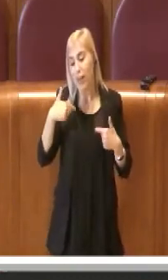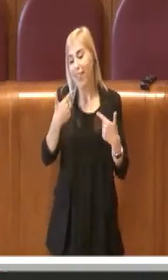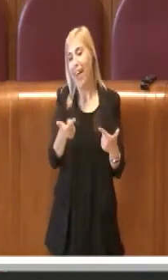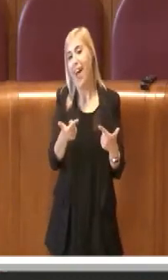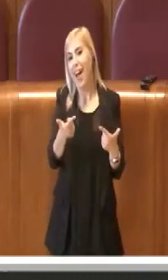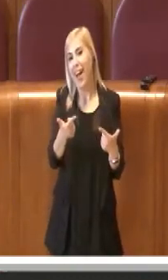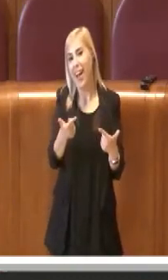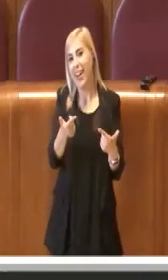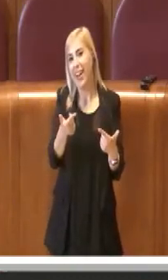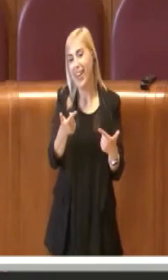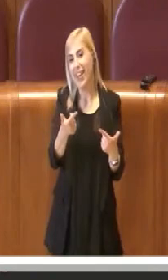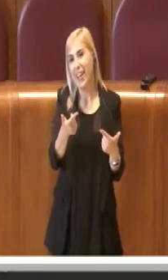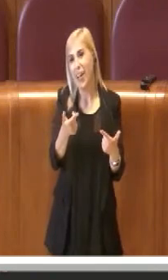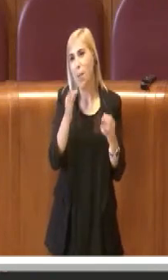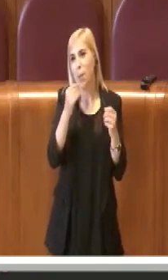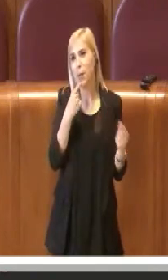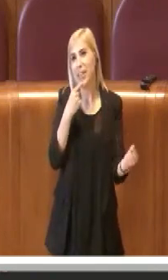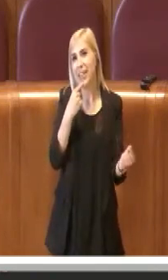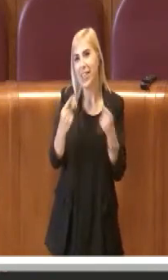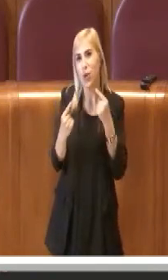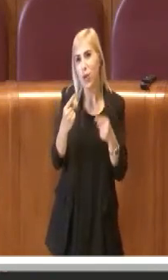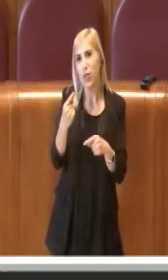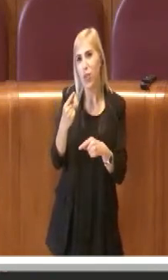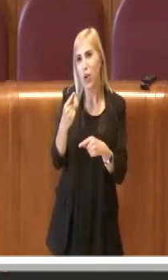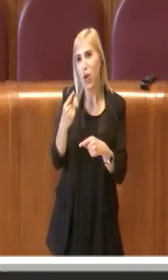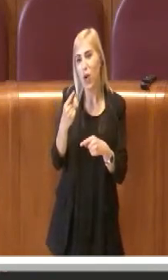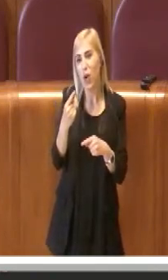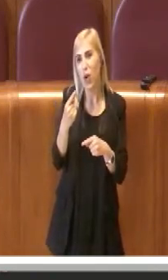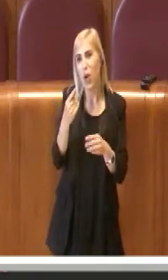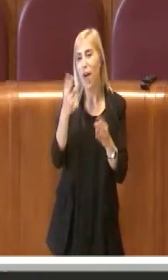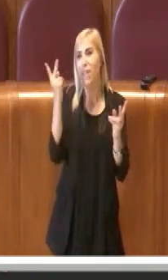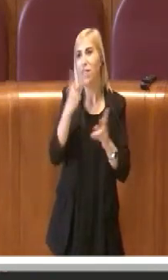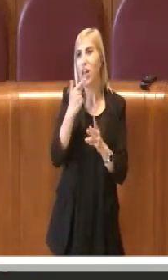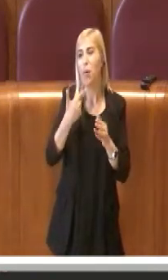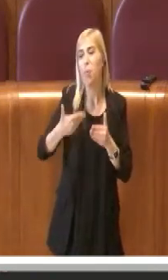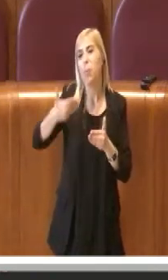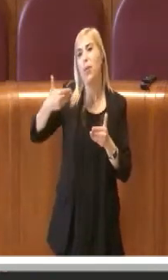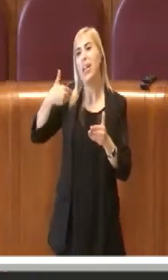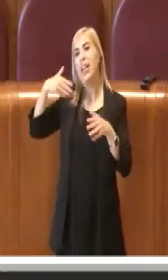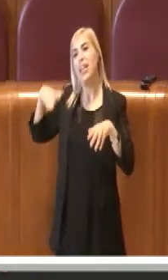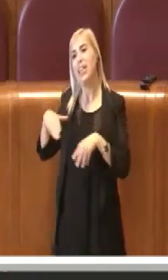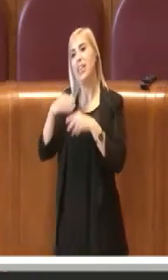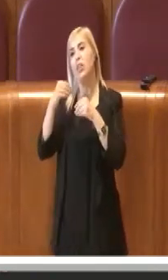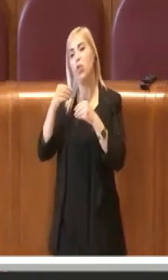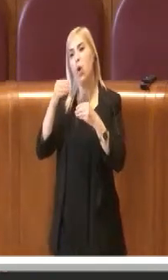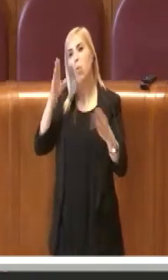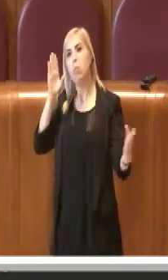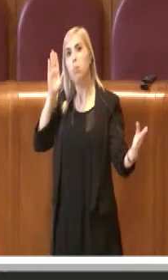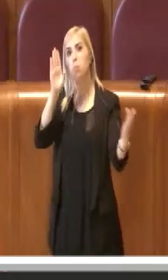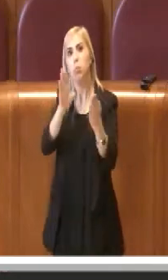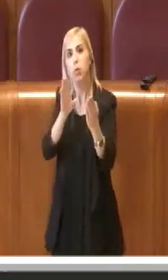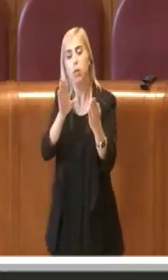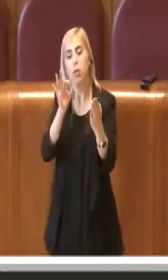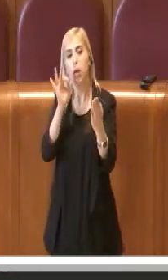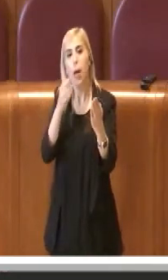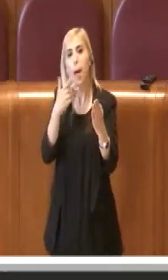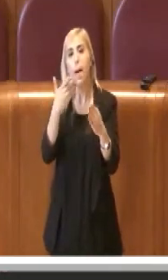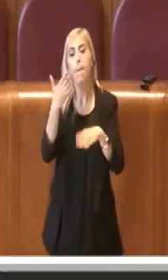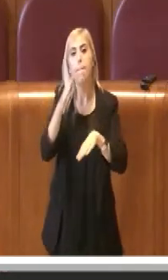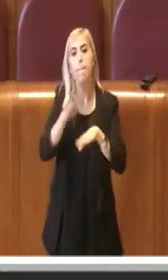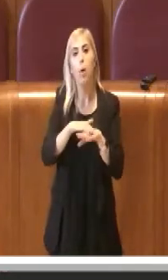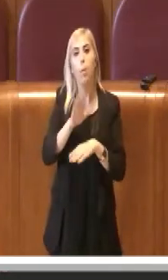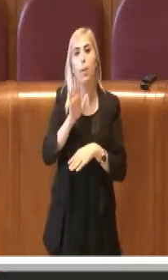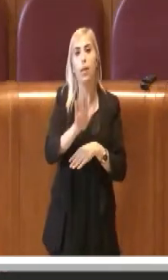discorso della ragione, sin dall'inizio riscontrando comunque che questo bene come